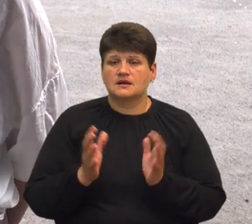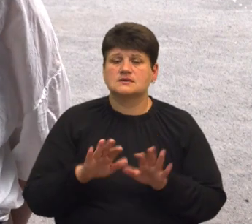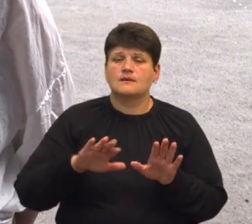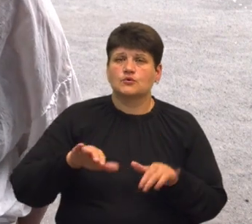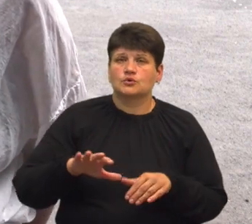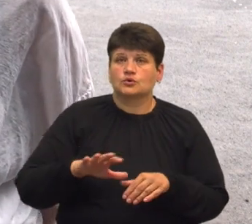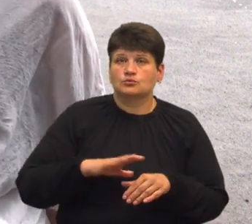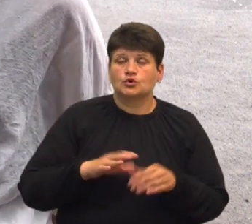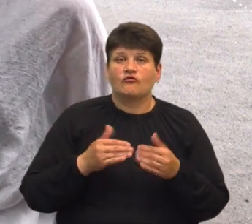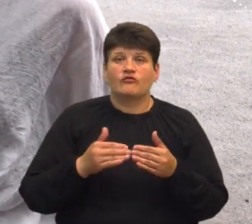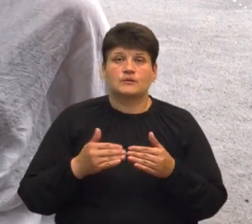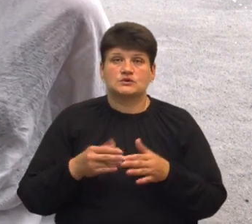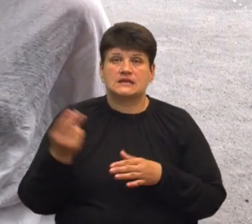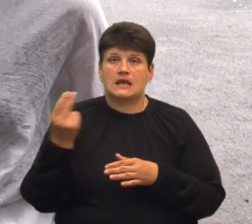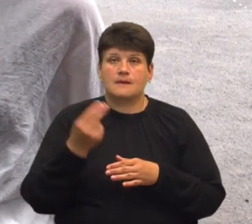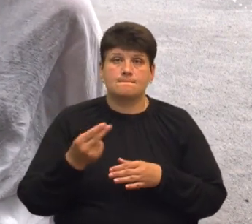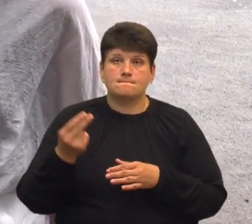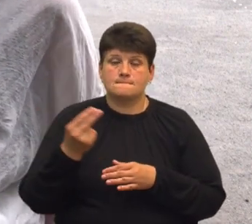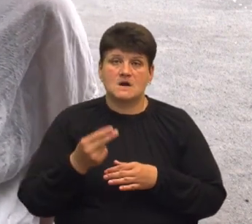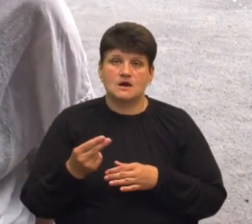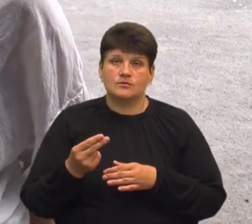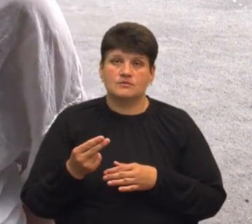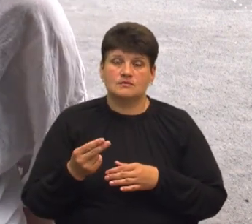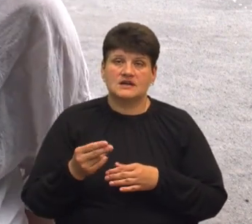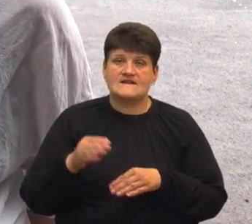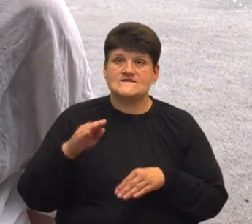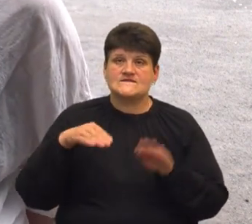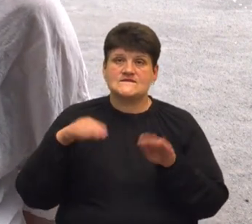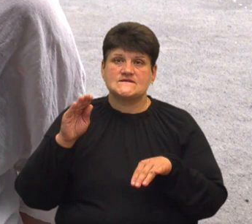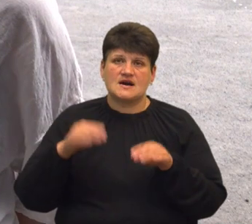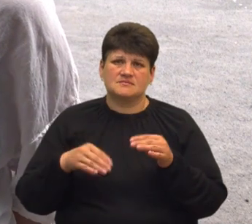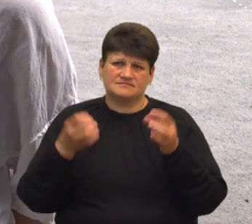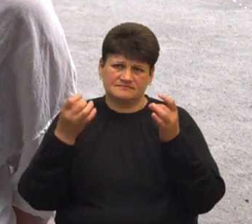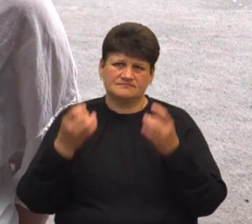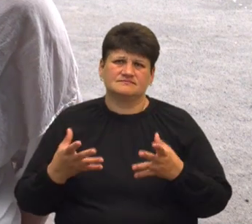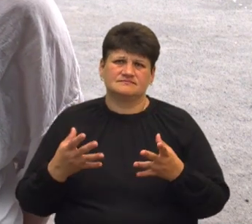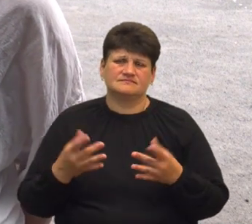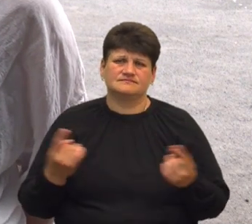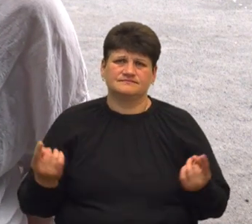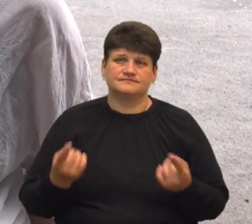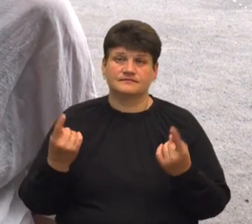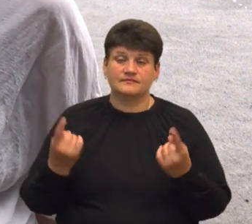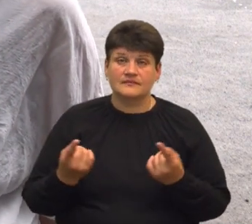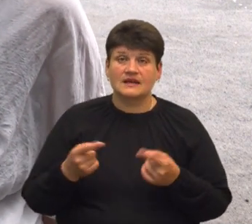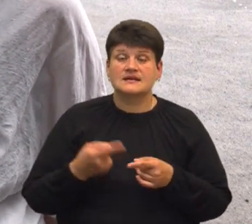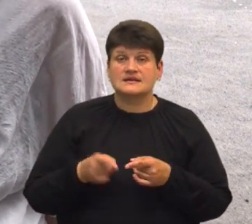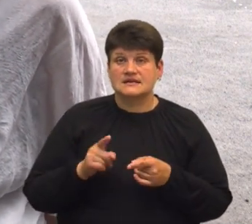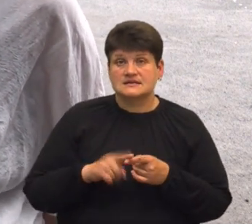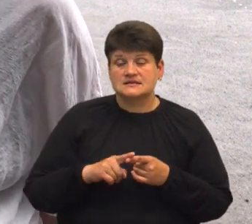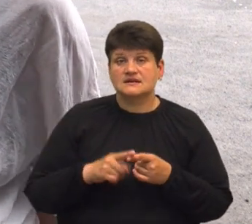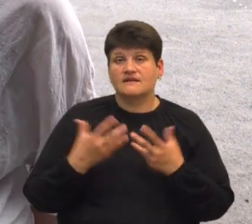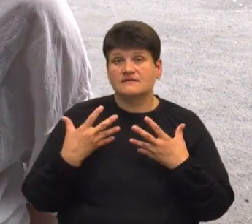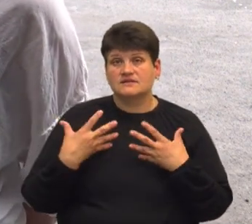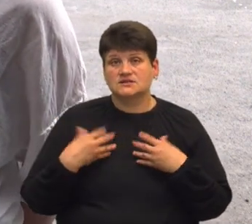випускницю намальовано, але такими фарбами, експромтом цей маленький принц, він вже від дощів, від